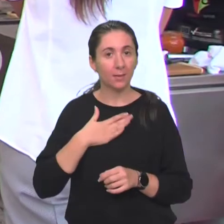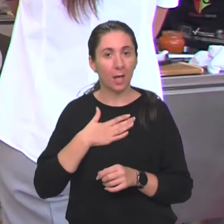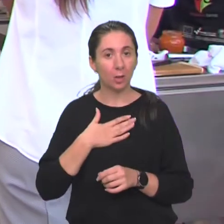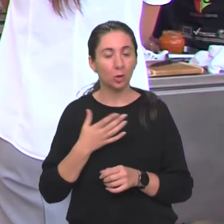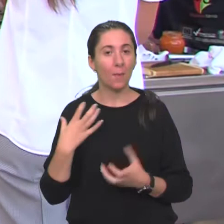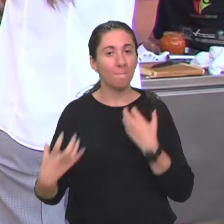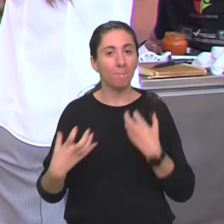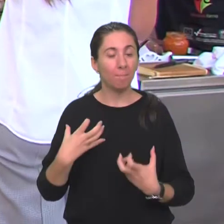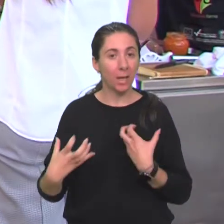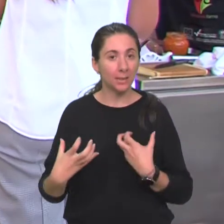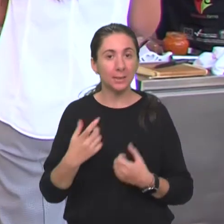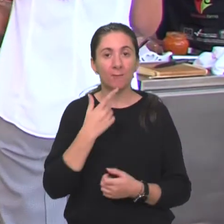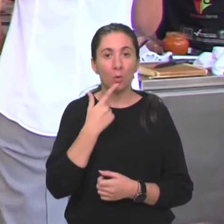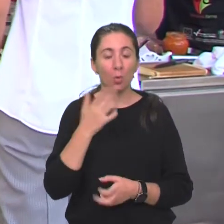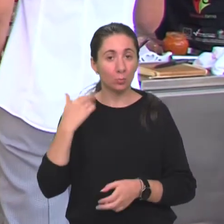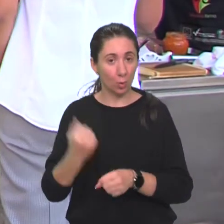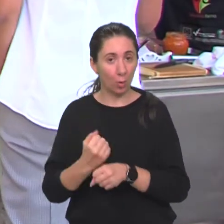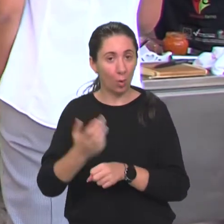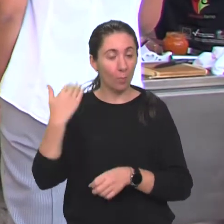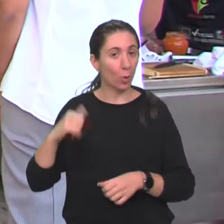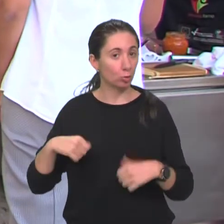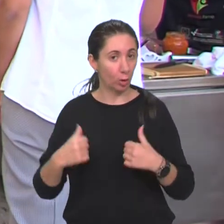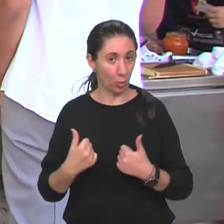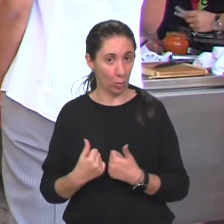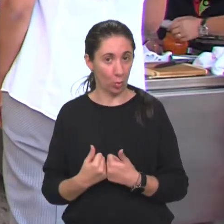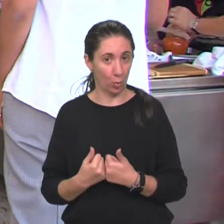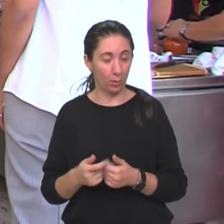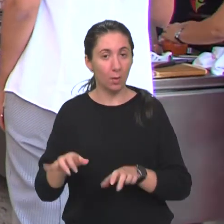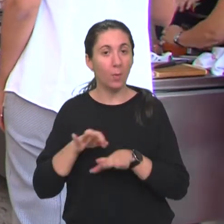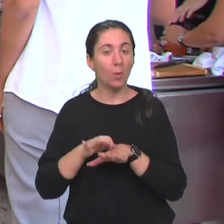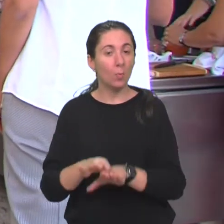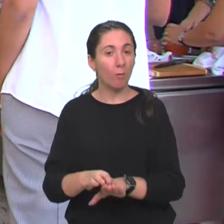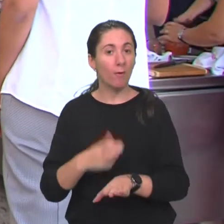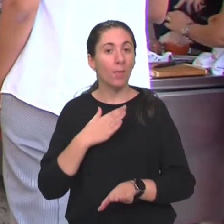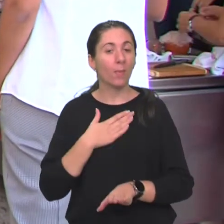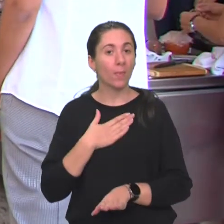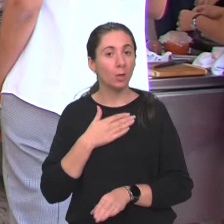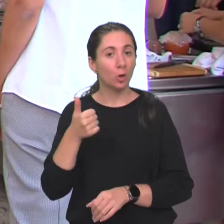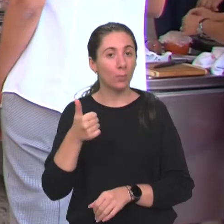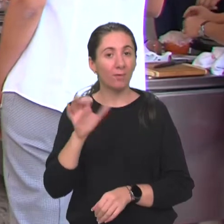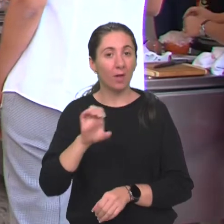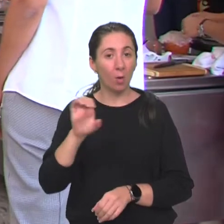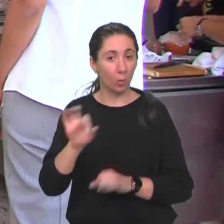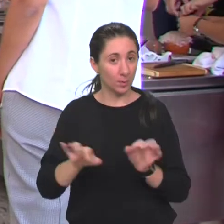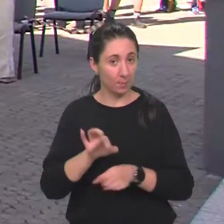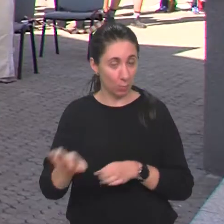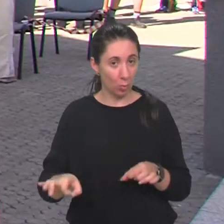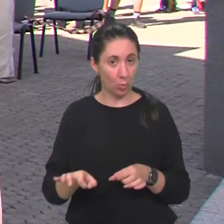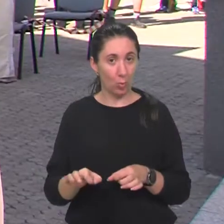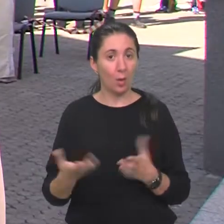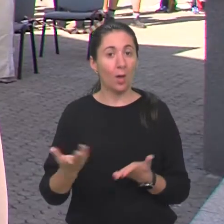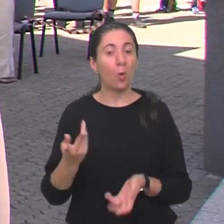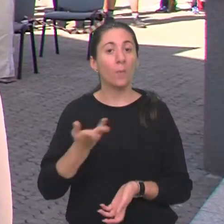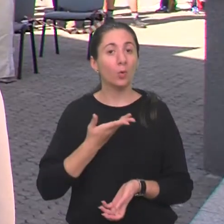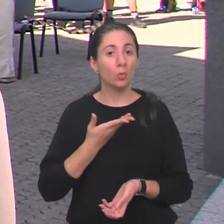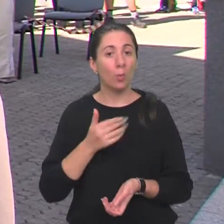predstave koje smo odradili prošle godine, provodeći naš prvi evropski projekt. Kako